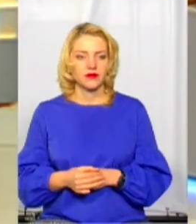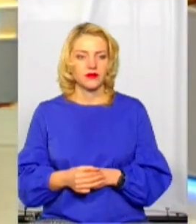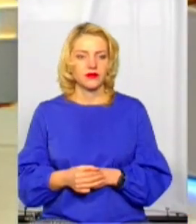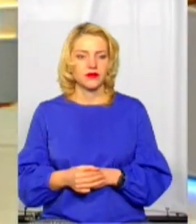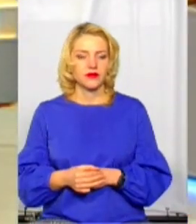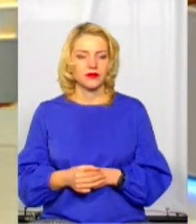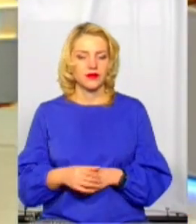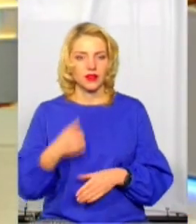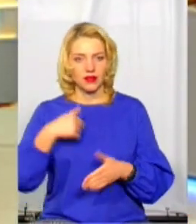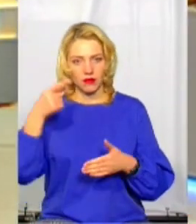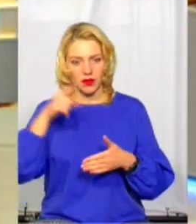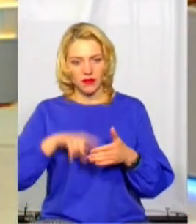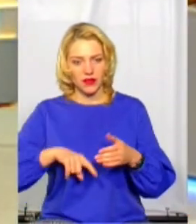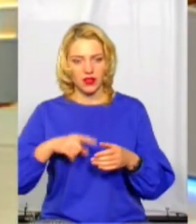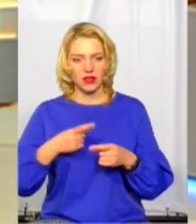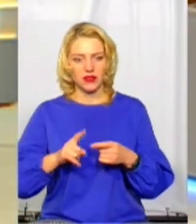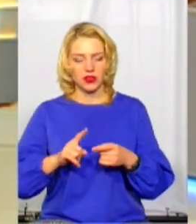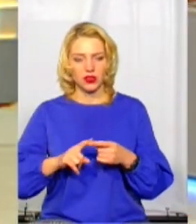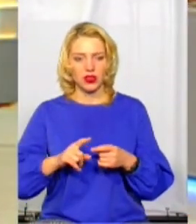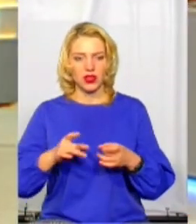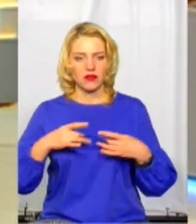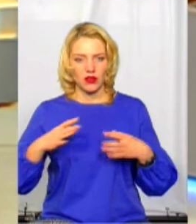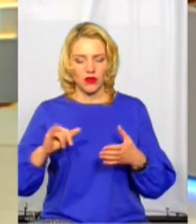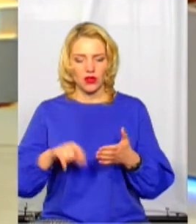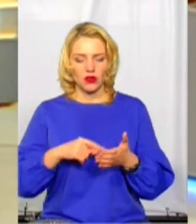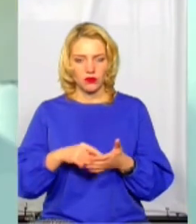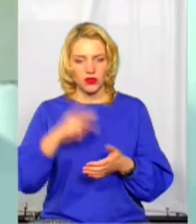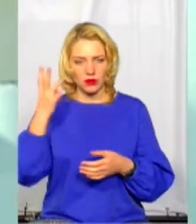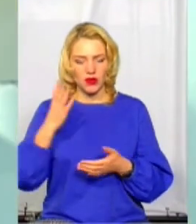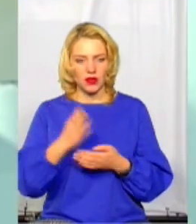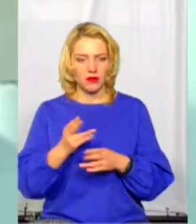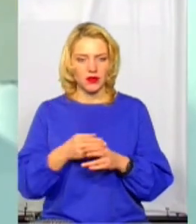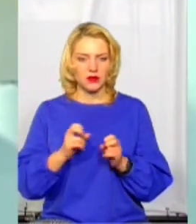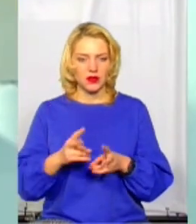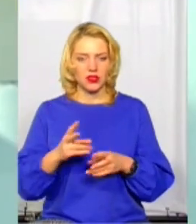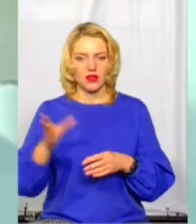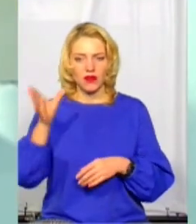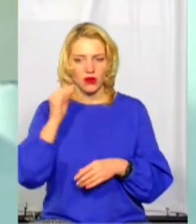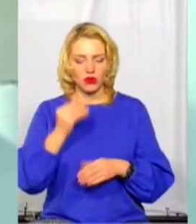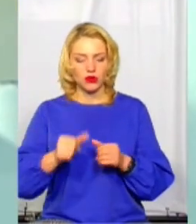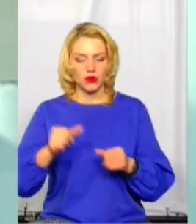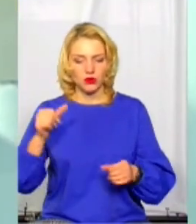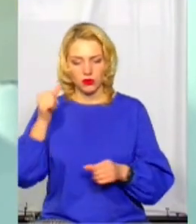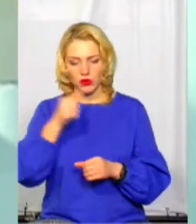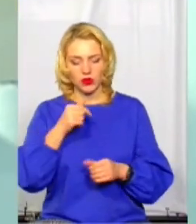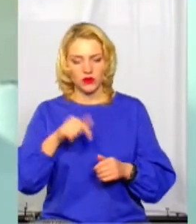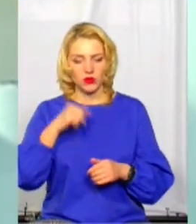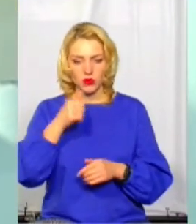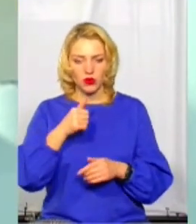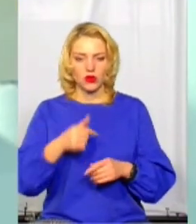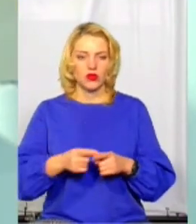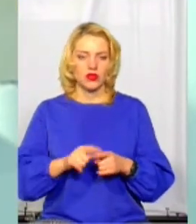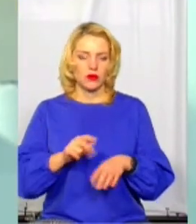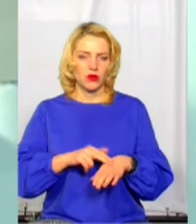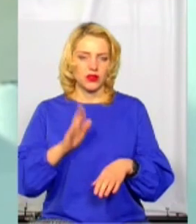як ви вважаєте? Я впевнена, що святкування в місті Хмельницьком є безпечним, враховуючи минулі періоди. І цього року нашу підготовку, поліція